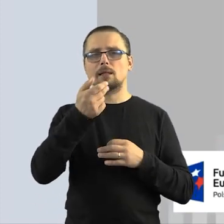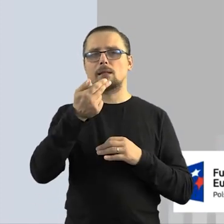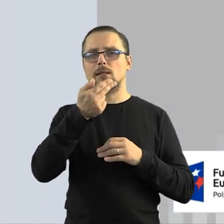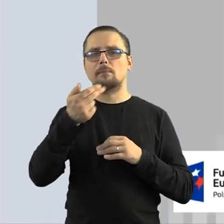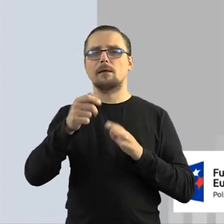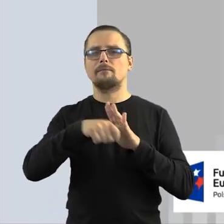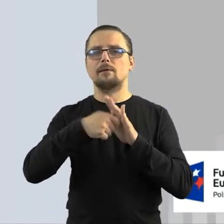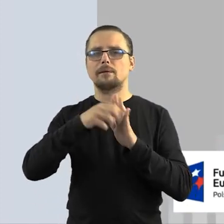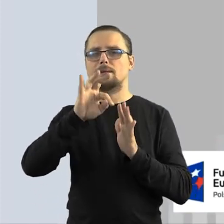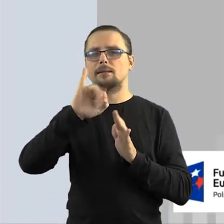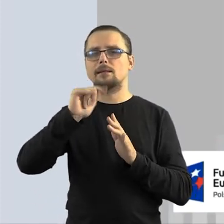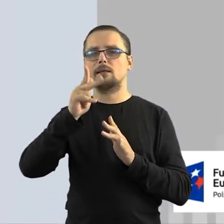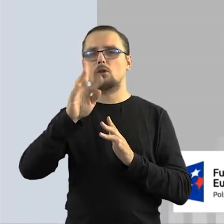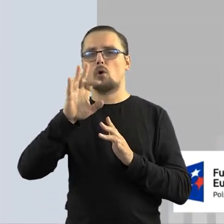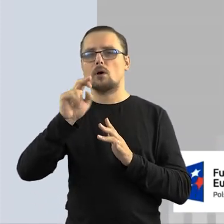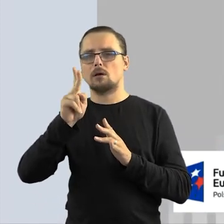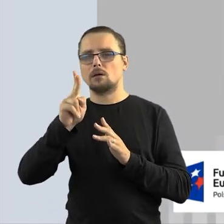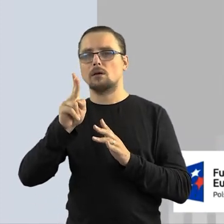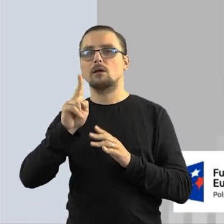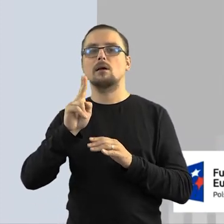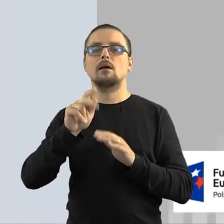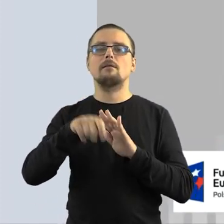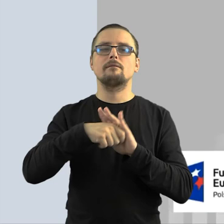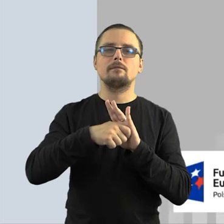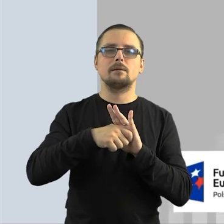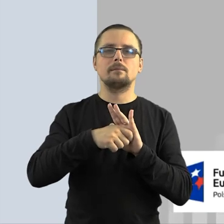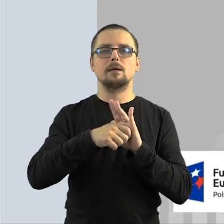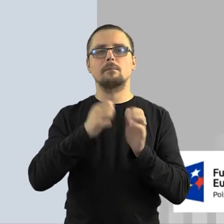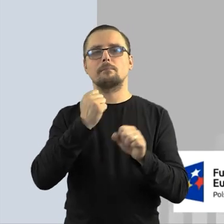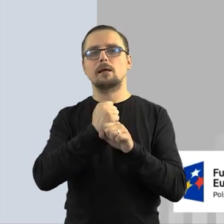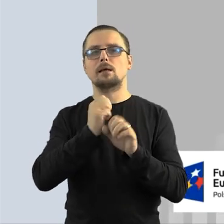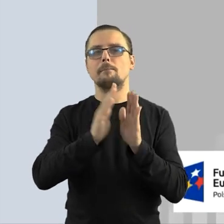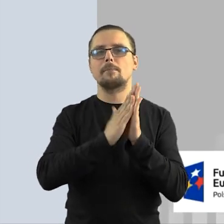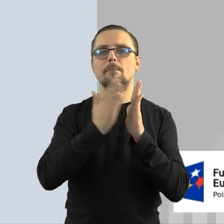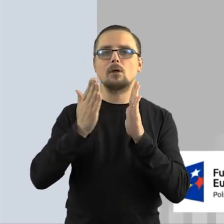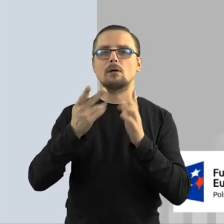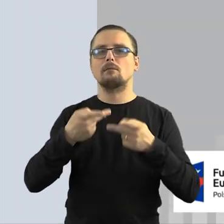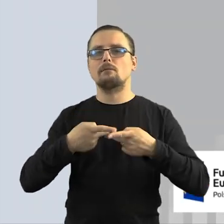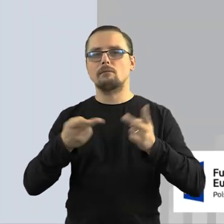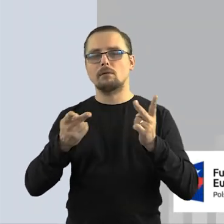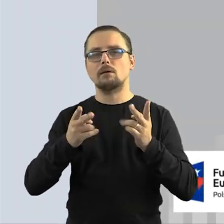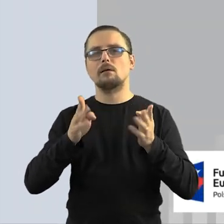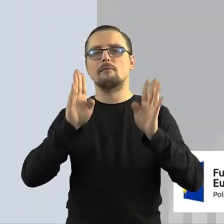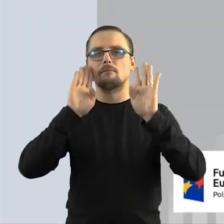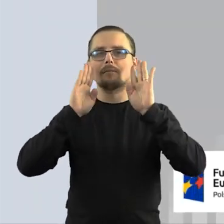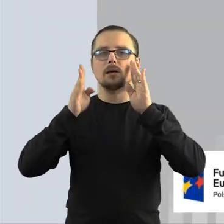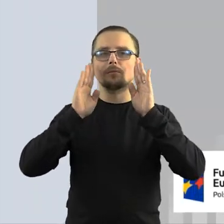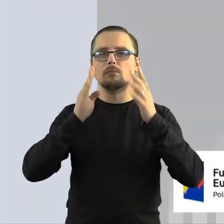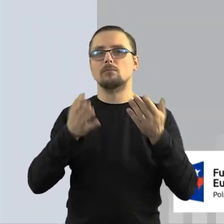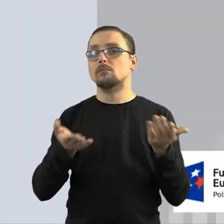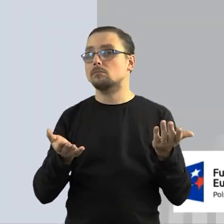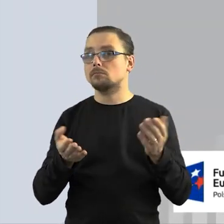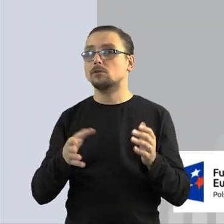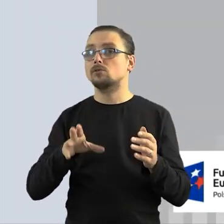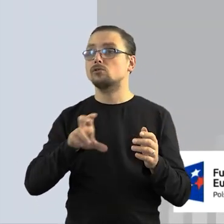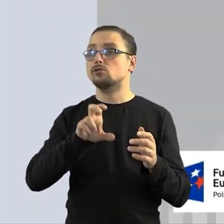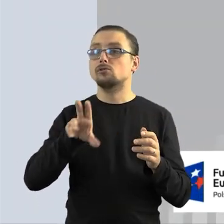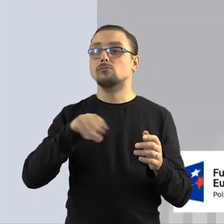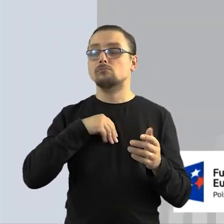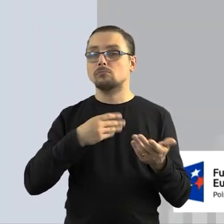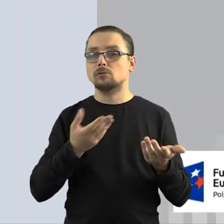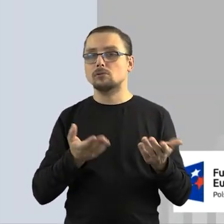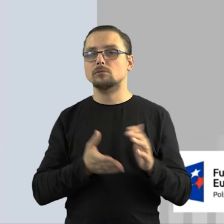No możemy, bo jest pytanie o TikToka, a jak to jest z filmikami nagrywanymi na TikToku przez pracowników biblioteki i udostępnianymi potem na profilu